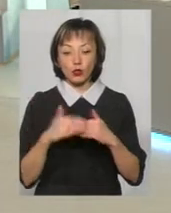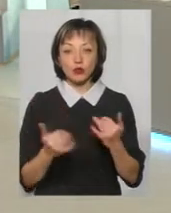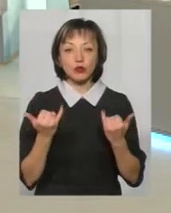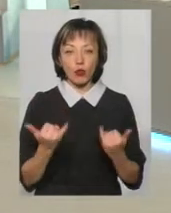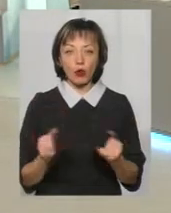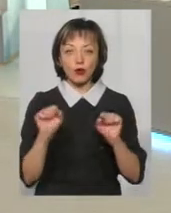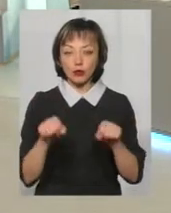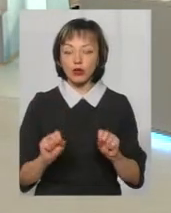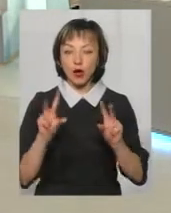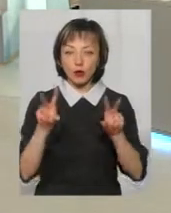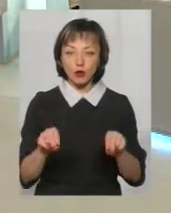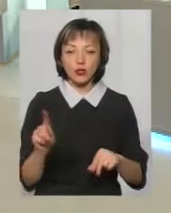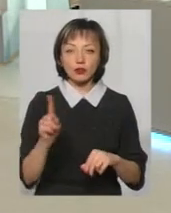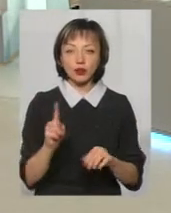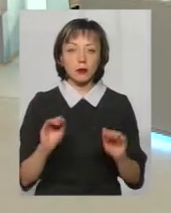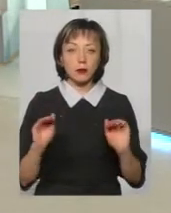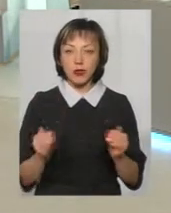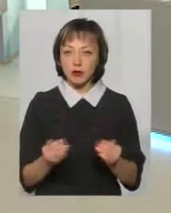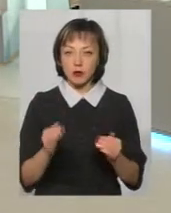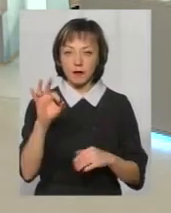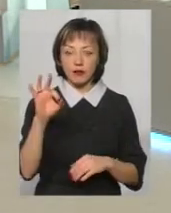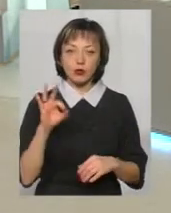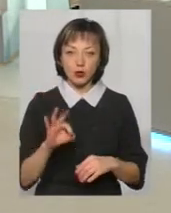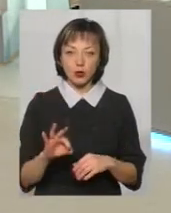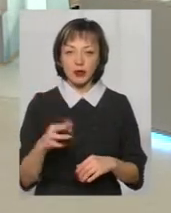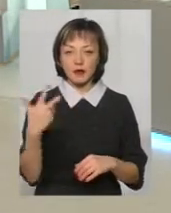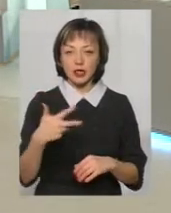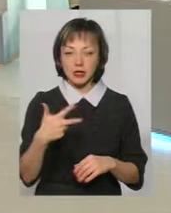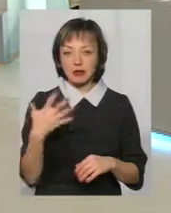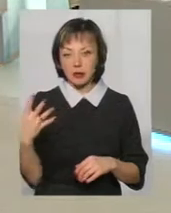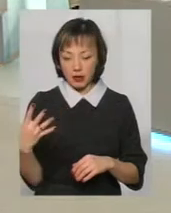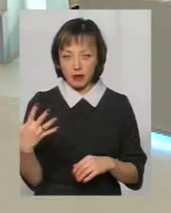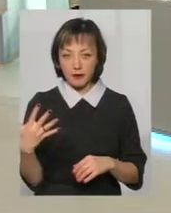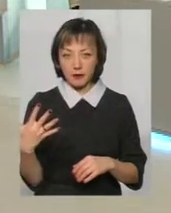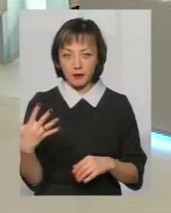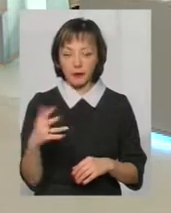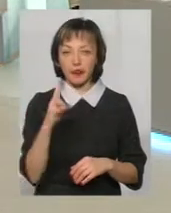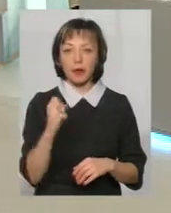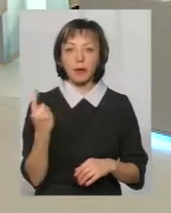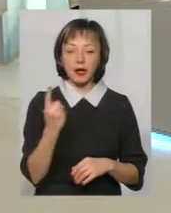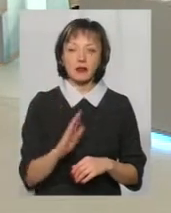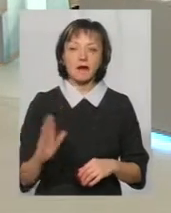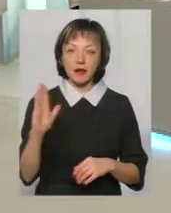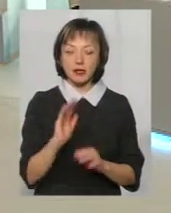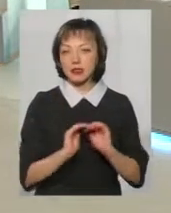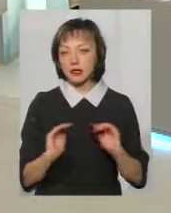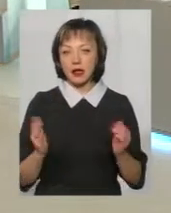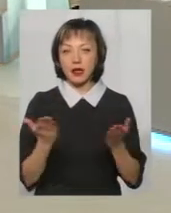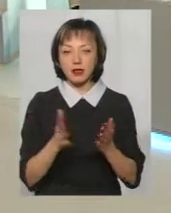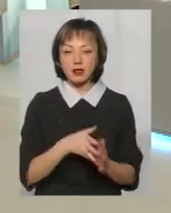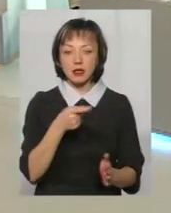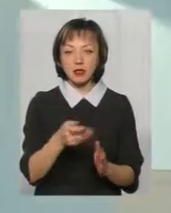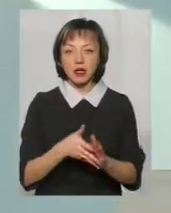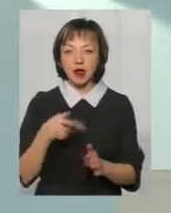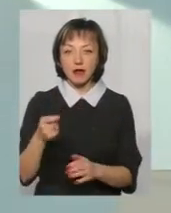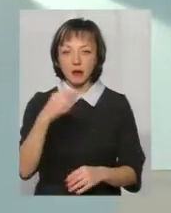можу гарантувати, що мінімум відсотків 35 на перше вересня дітей, які за заявами